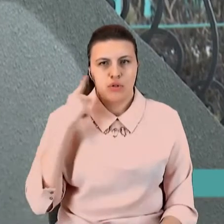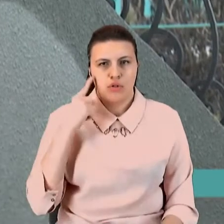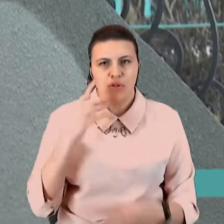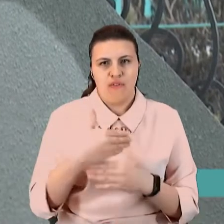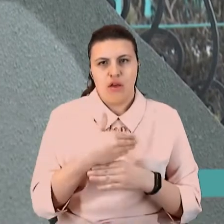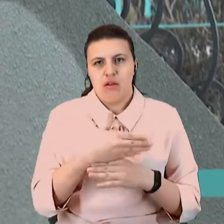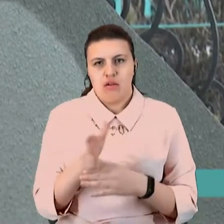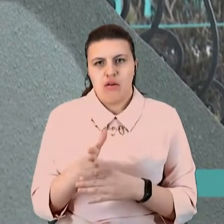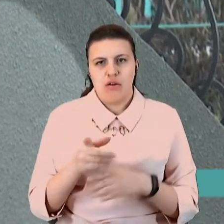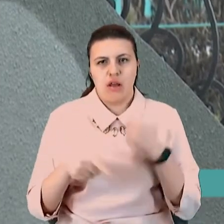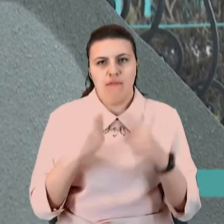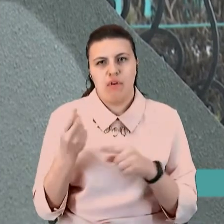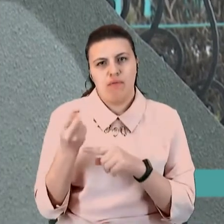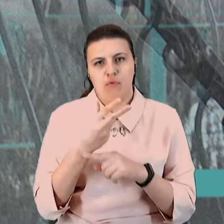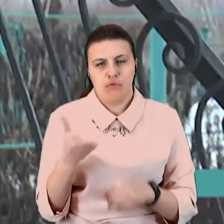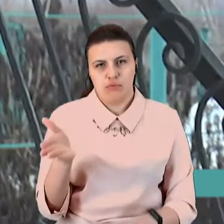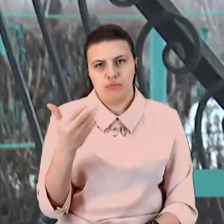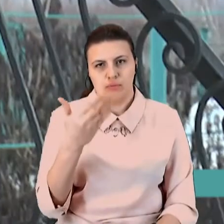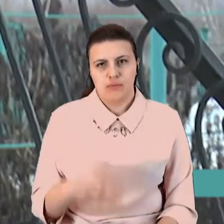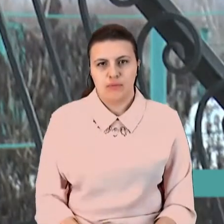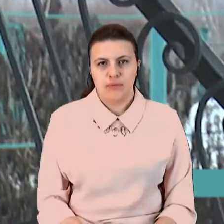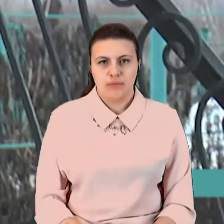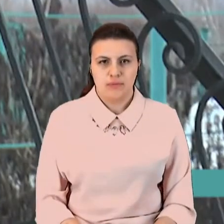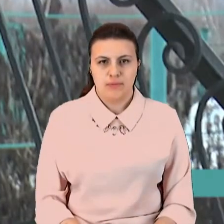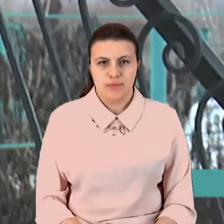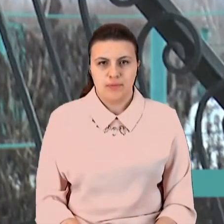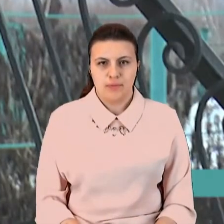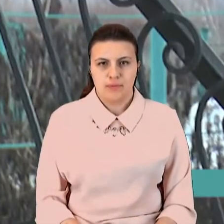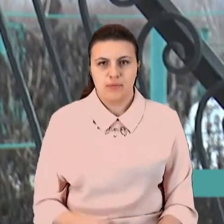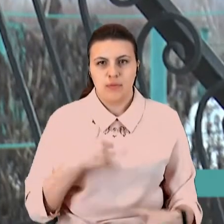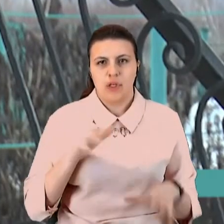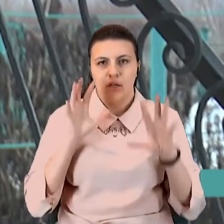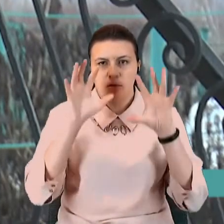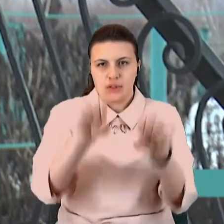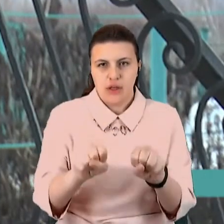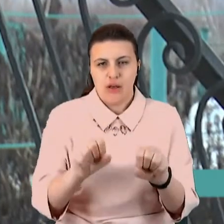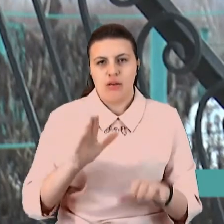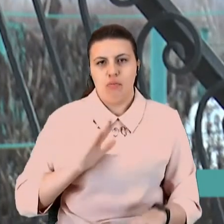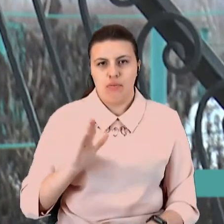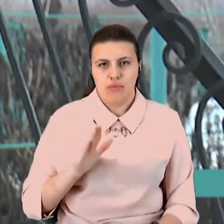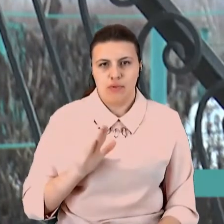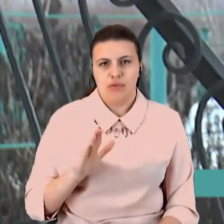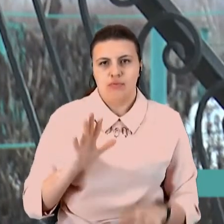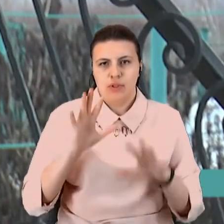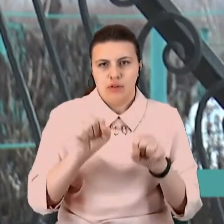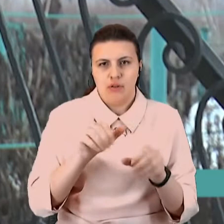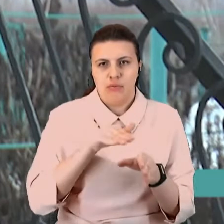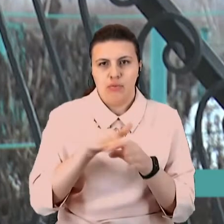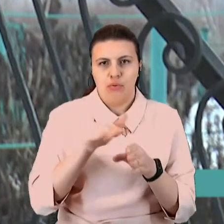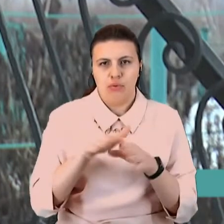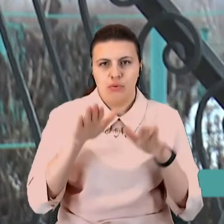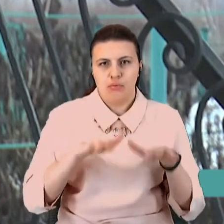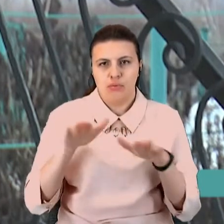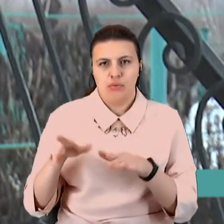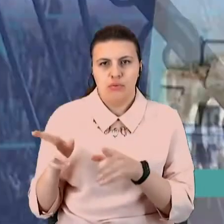покидаємо, покидаємо поміщення. Вони зайняли повністю, почали готовити вогневі точки. Я, коли виходив, це